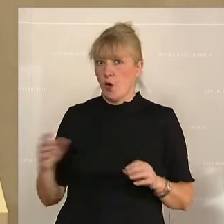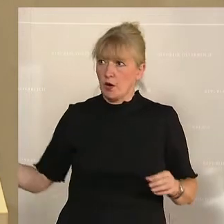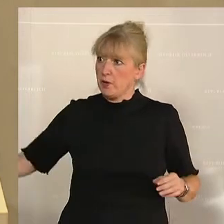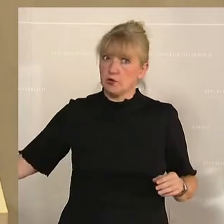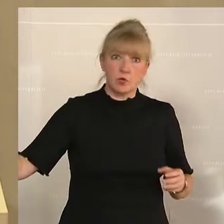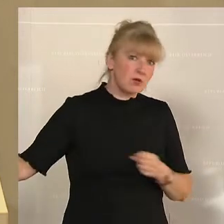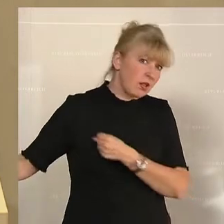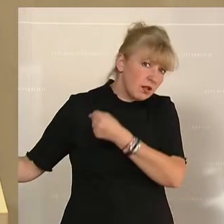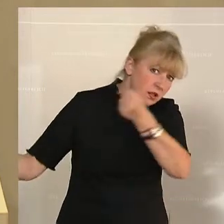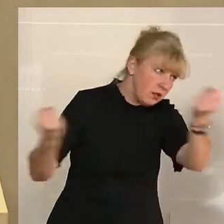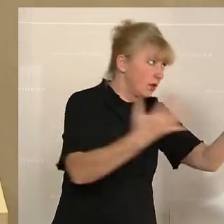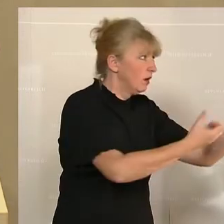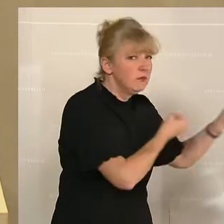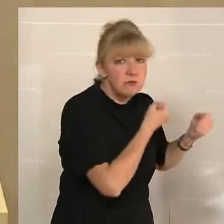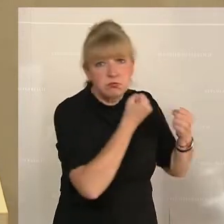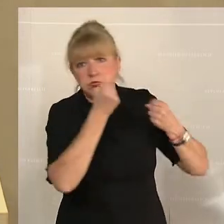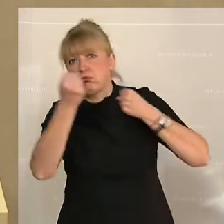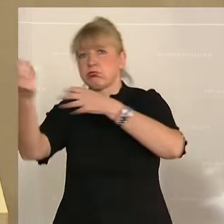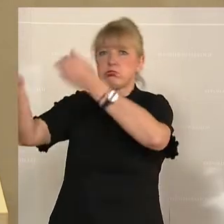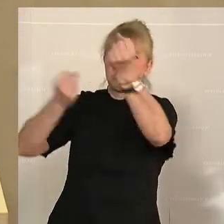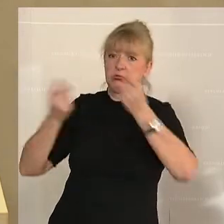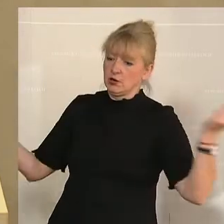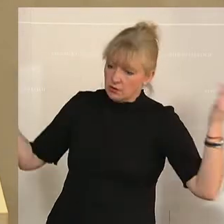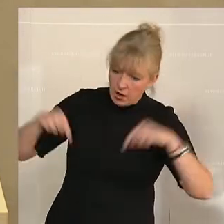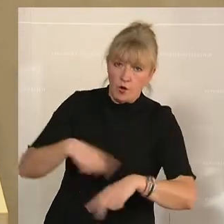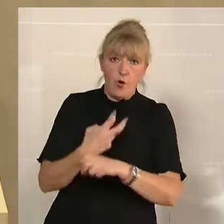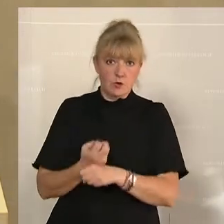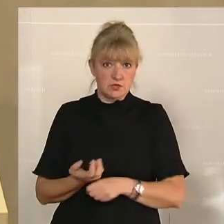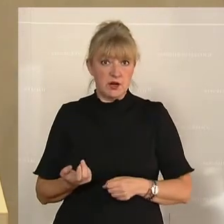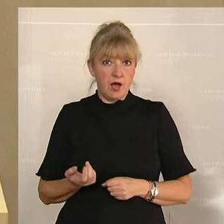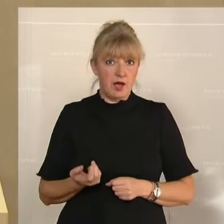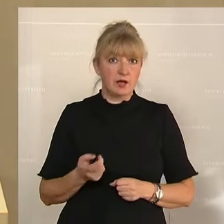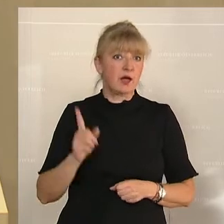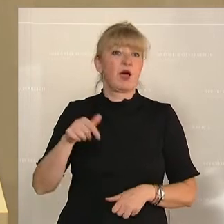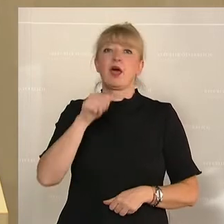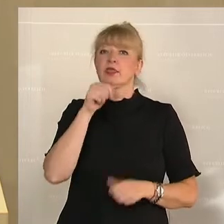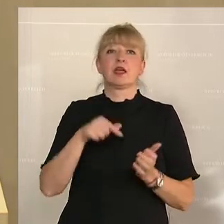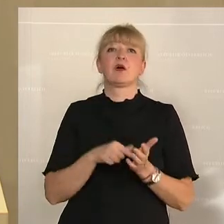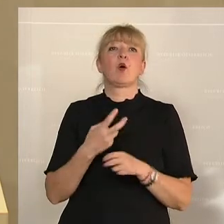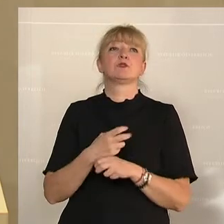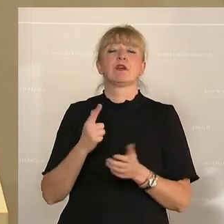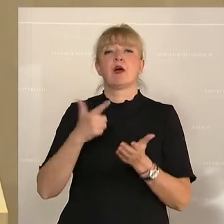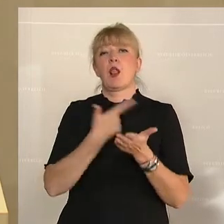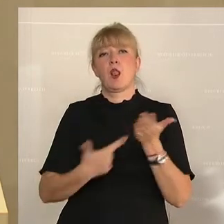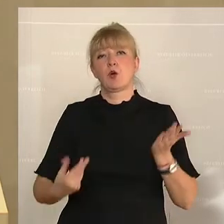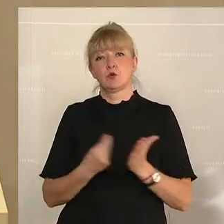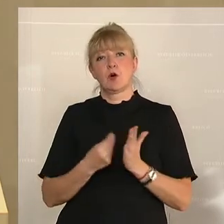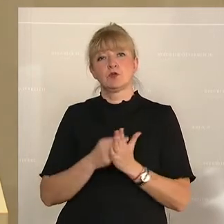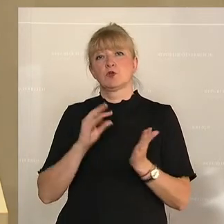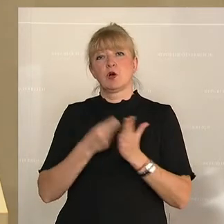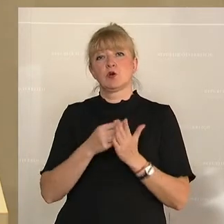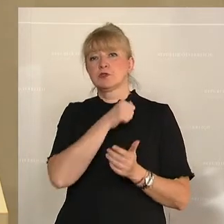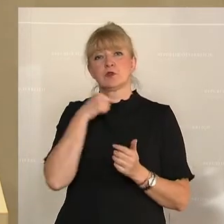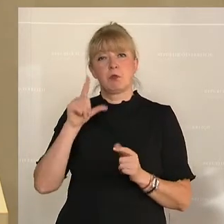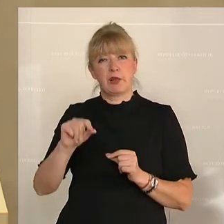gekarrt werden nach Österreich und das nicht, weil in Österreich die Lohnnebenkosten oder die Kosten der Schlachtung